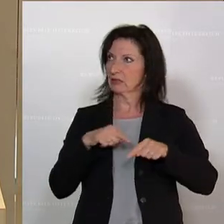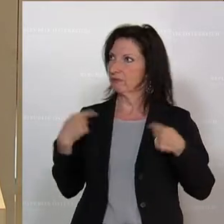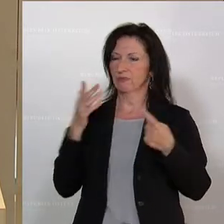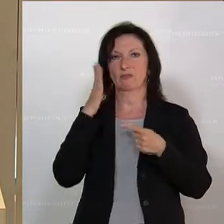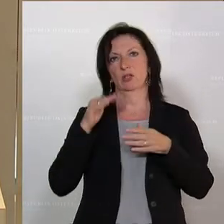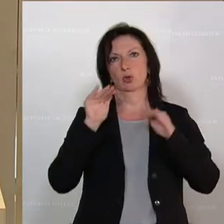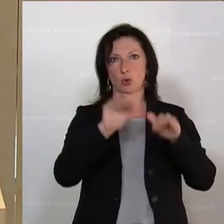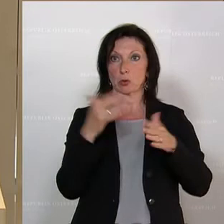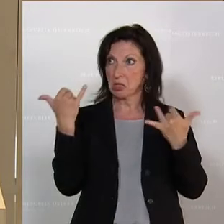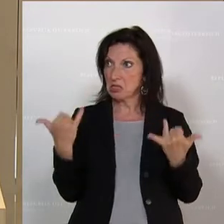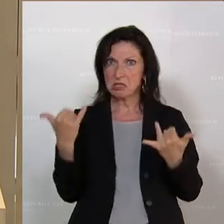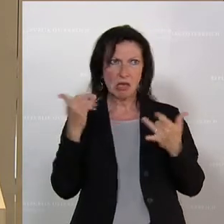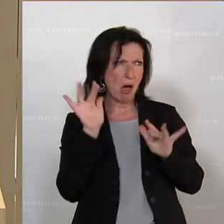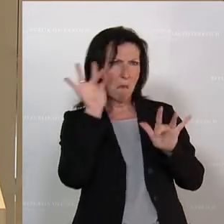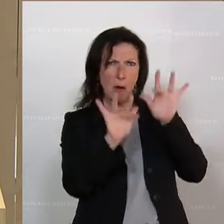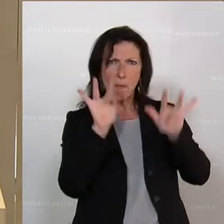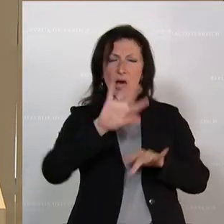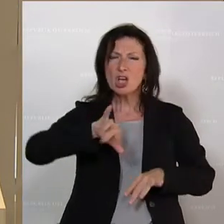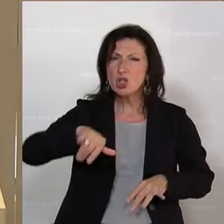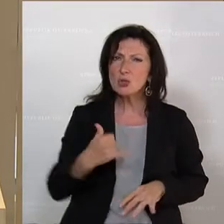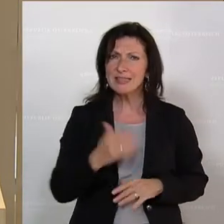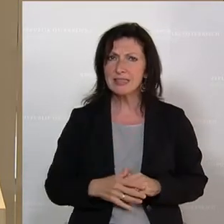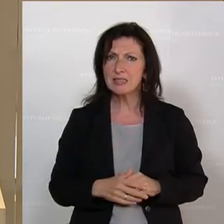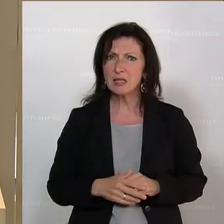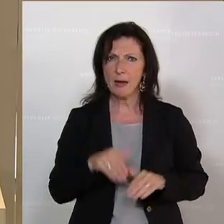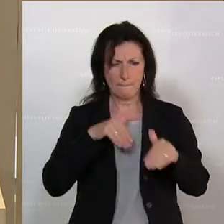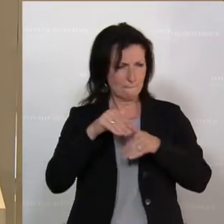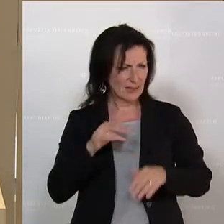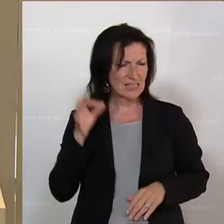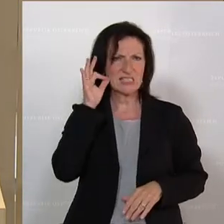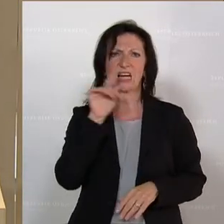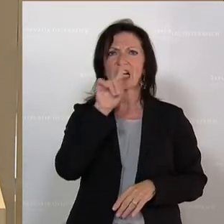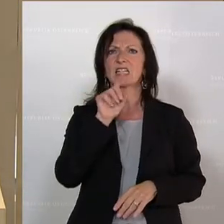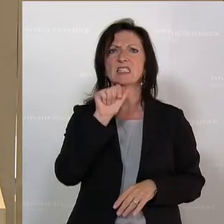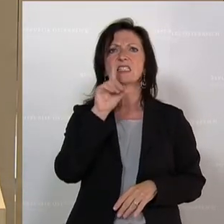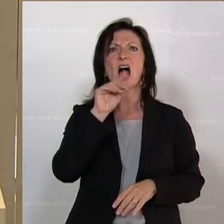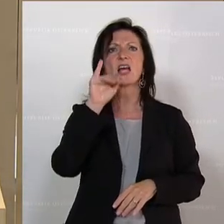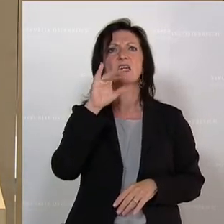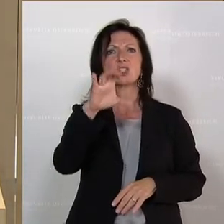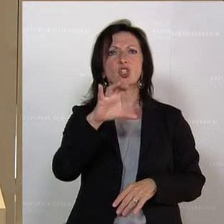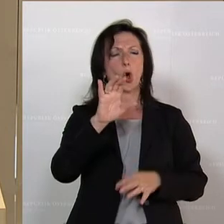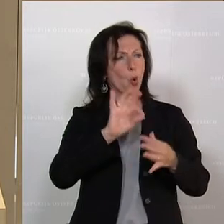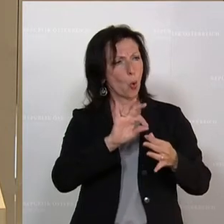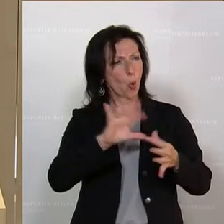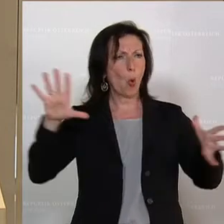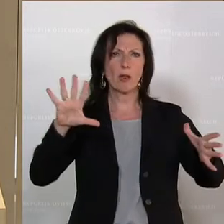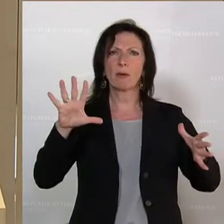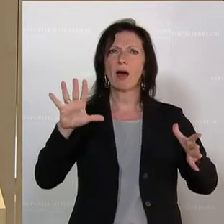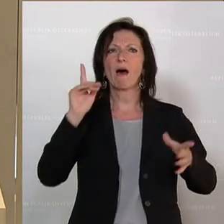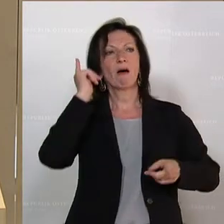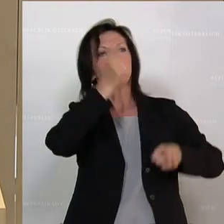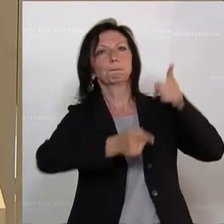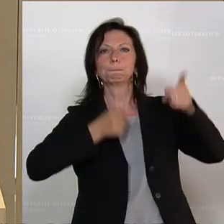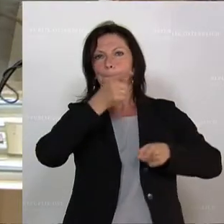der jetzt von allen Seiten angegriffen wird. Hier muss die Justiz unter der Ministerin Sadic unabhängig und weisungsungebunden arbeiten können.